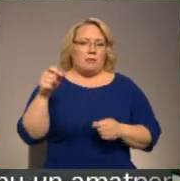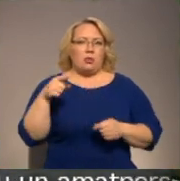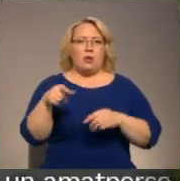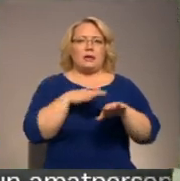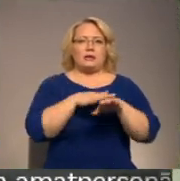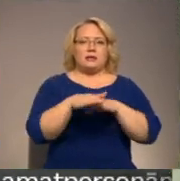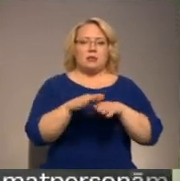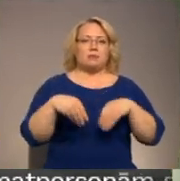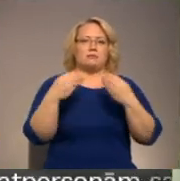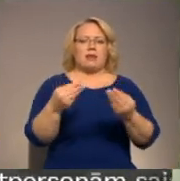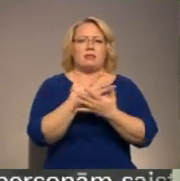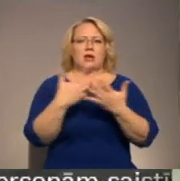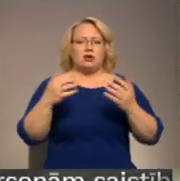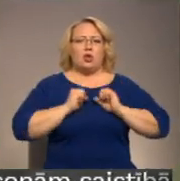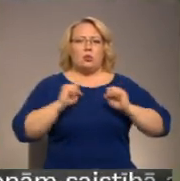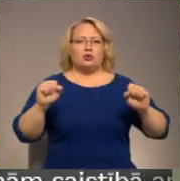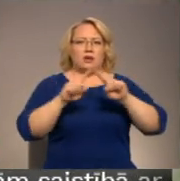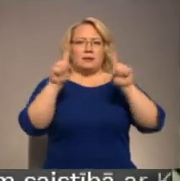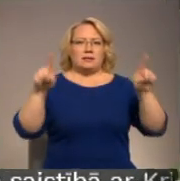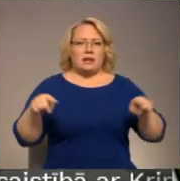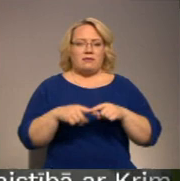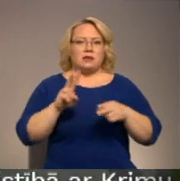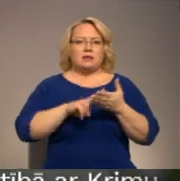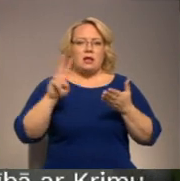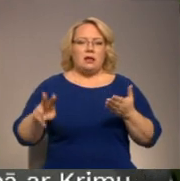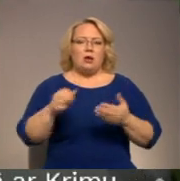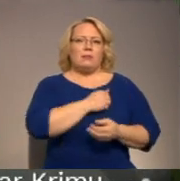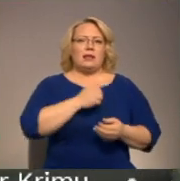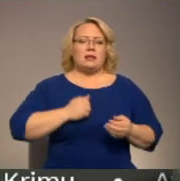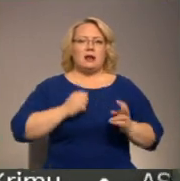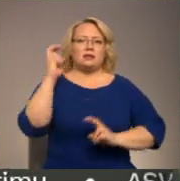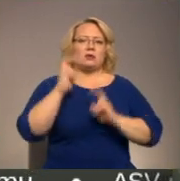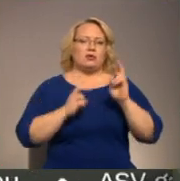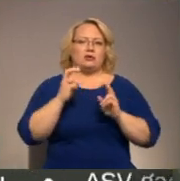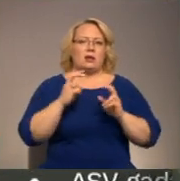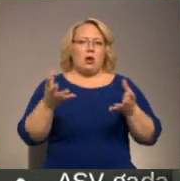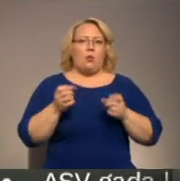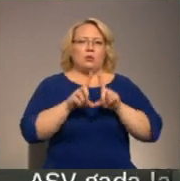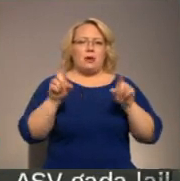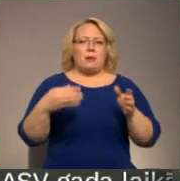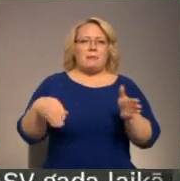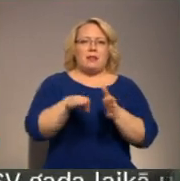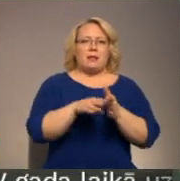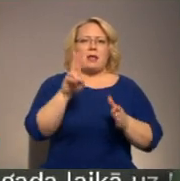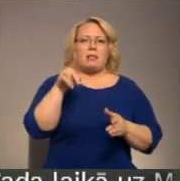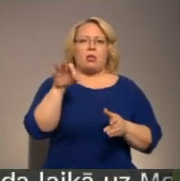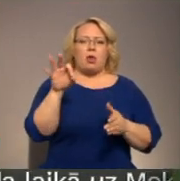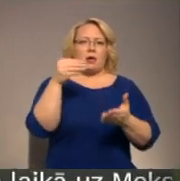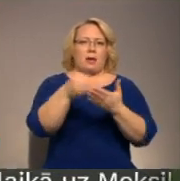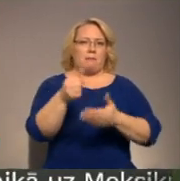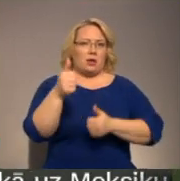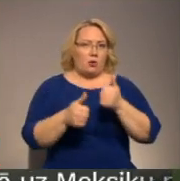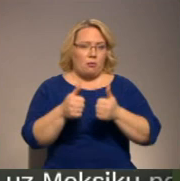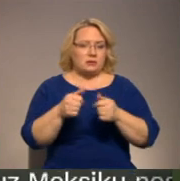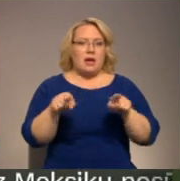īsteno izsniedzot dažādas drošības certifikātes, kas ļauj militārās industrijas uzņēmumiem piedalīties NATO iepirkumos. Tāpat